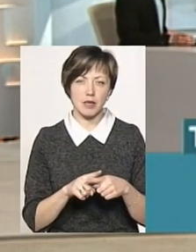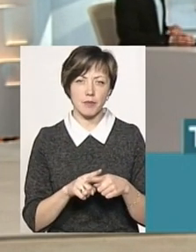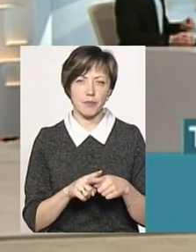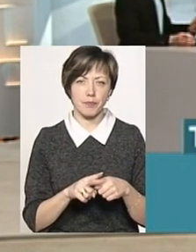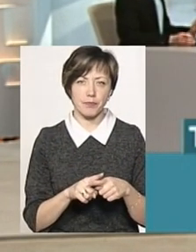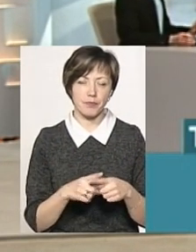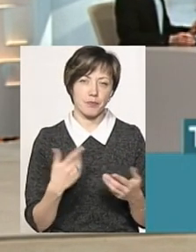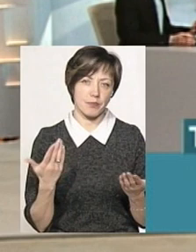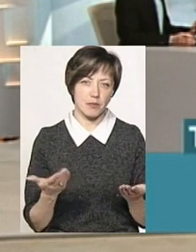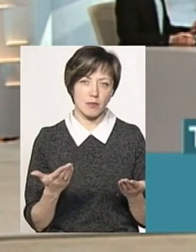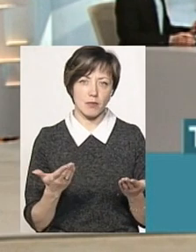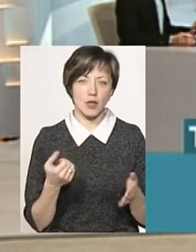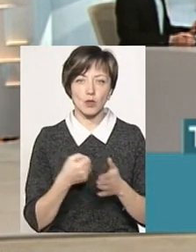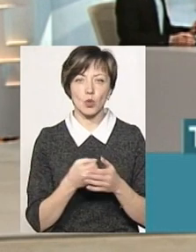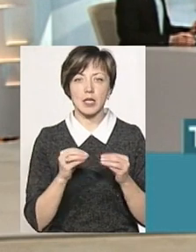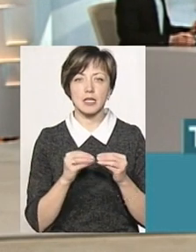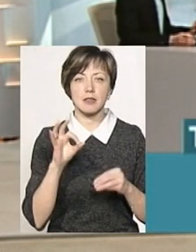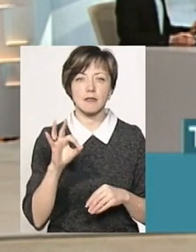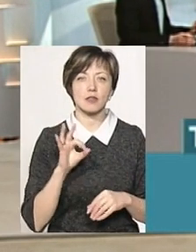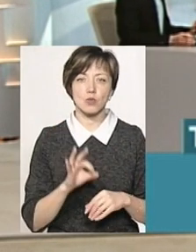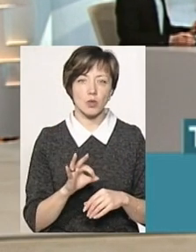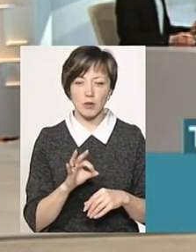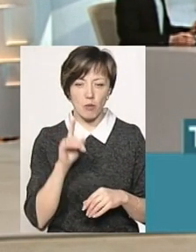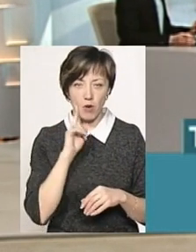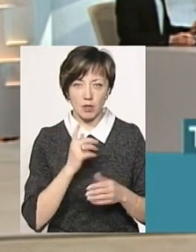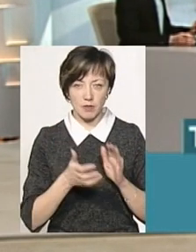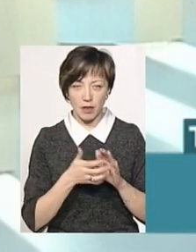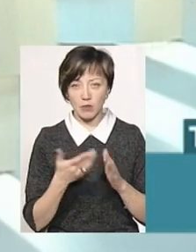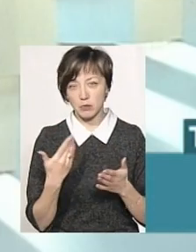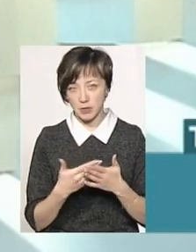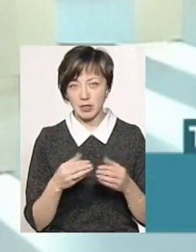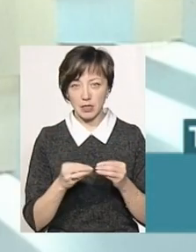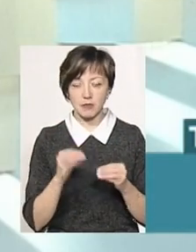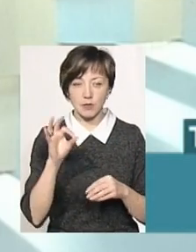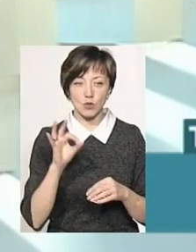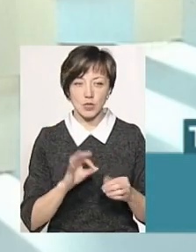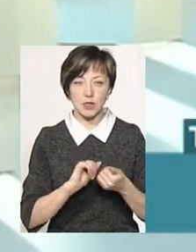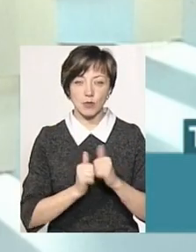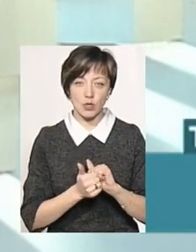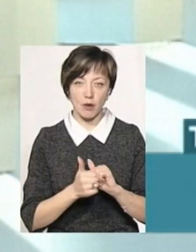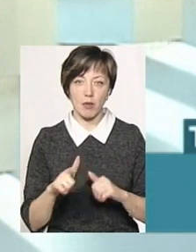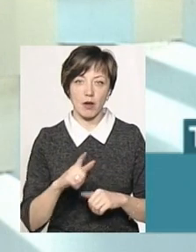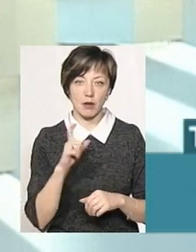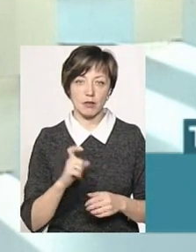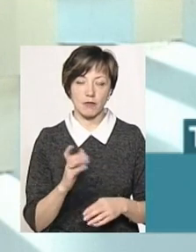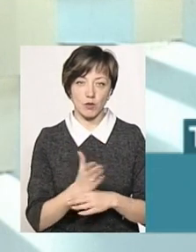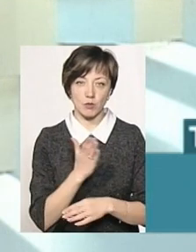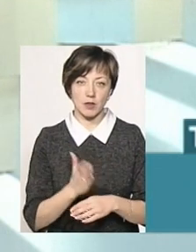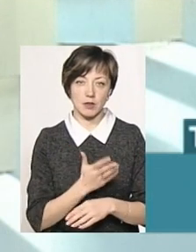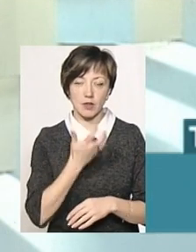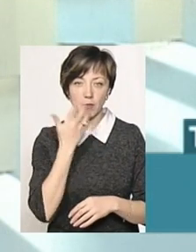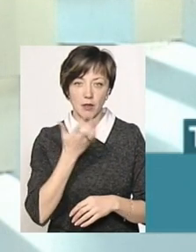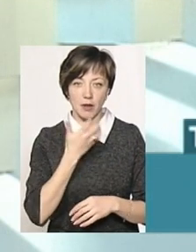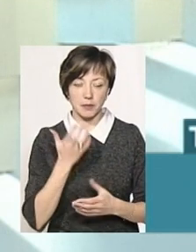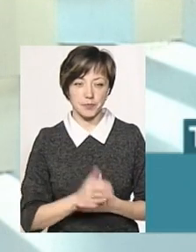небагато, немало, ну, до 10% поки не дотягало, а десь от в районі в цьому ми заміщаємо виробництво